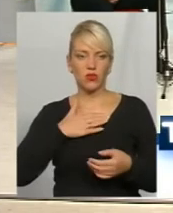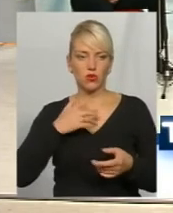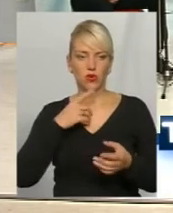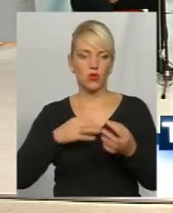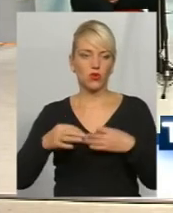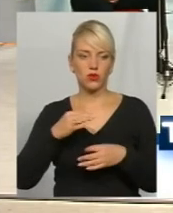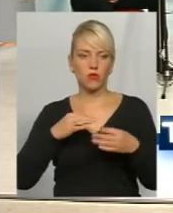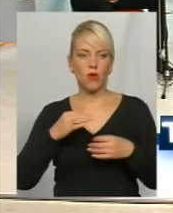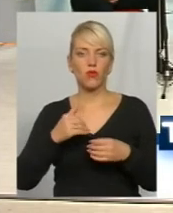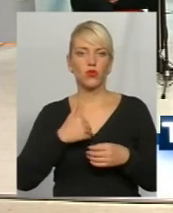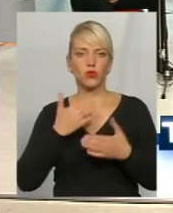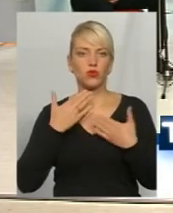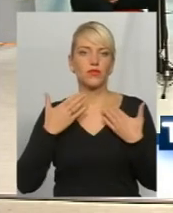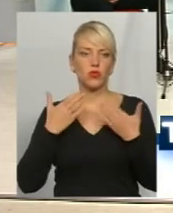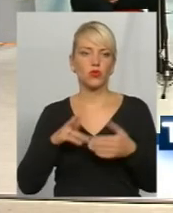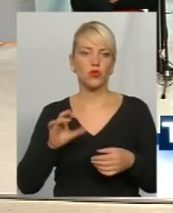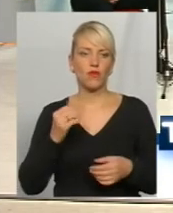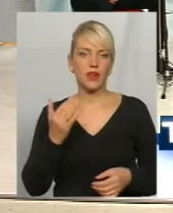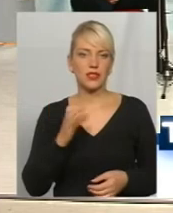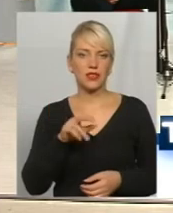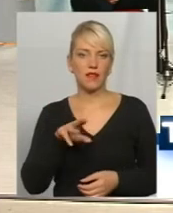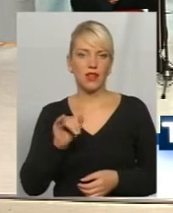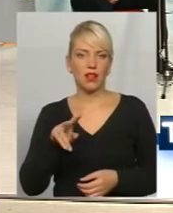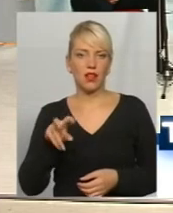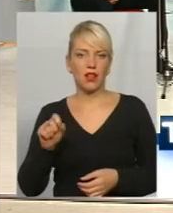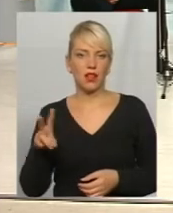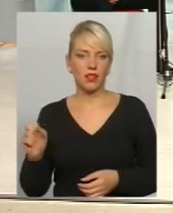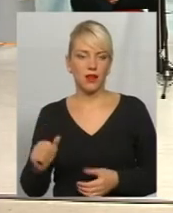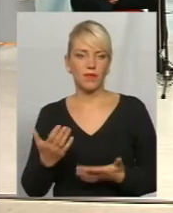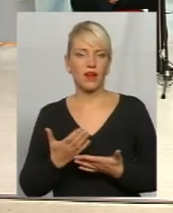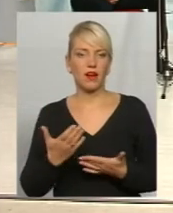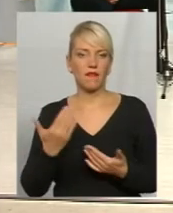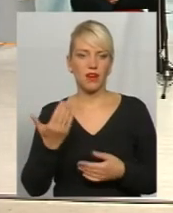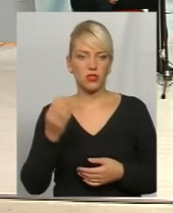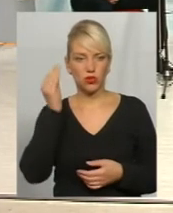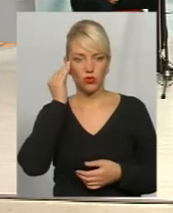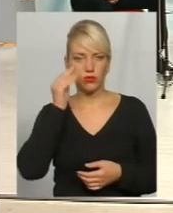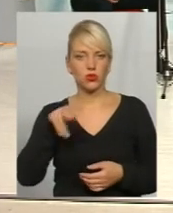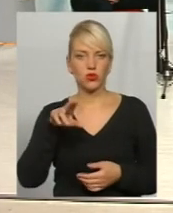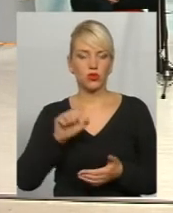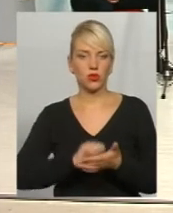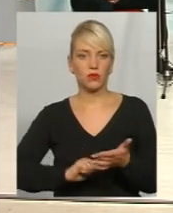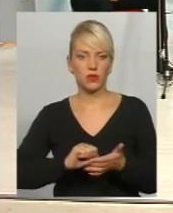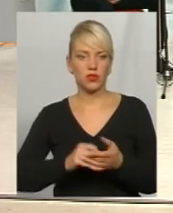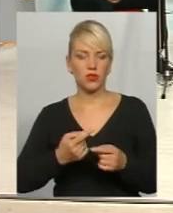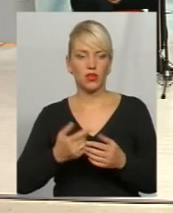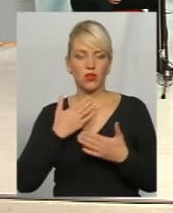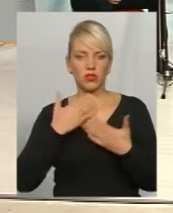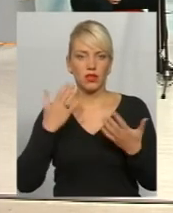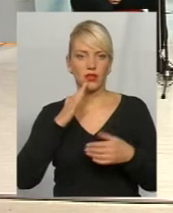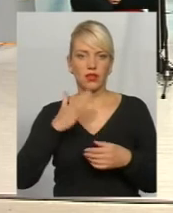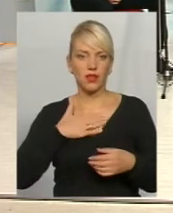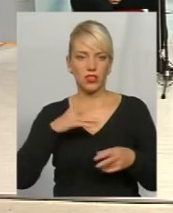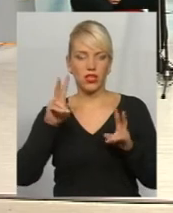хочу звернутися до вас, пані Світлана. Яка ваша думка з приводу останніх наших